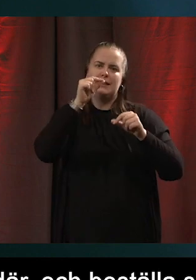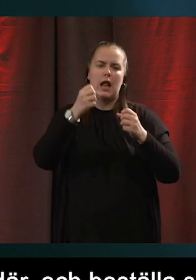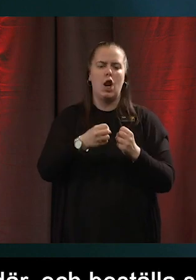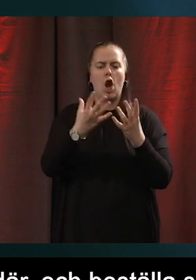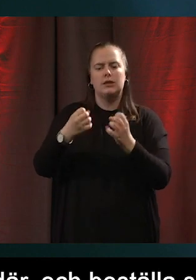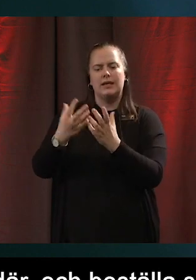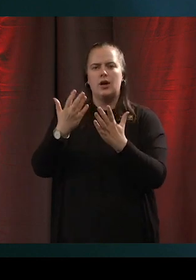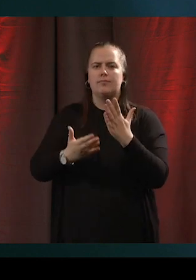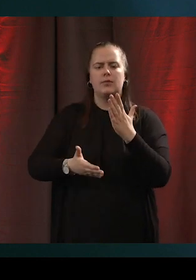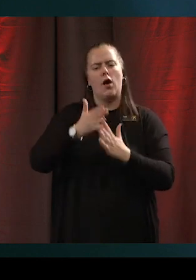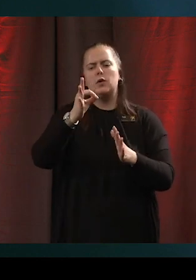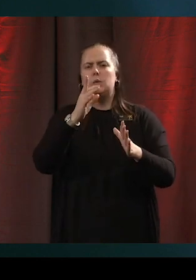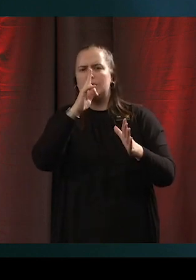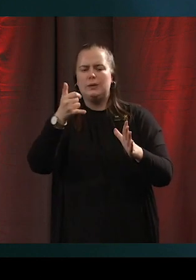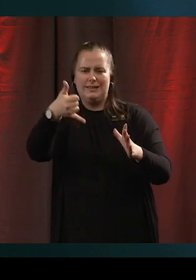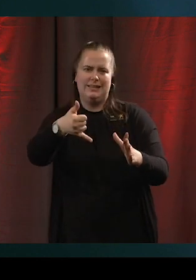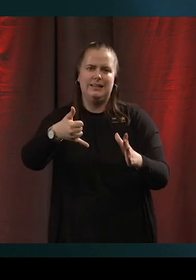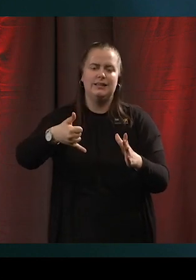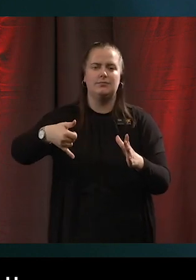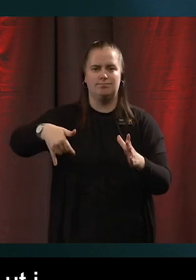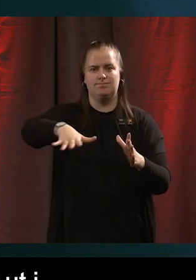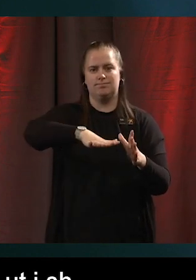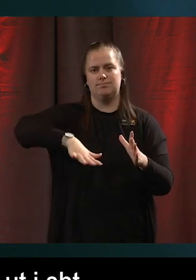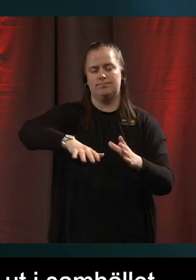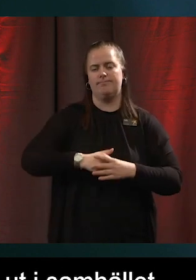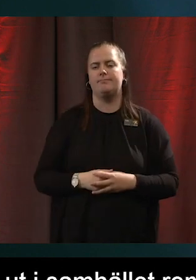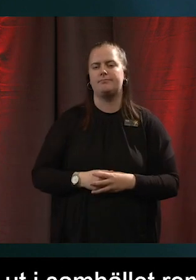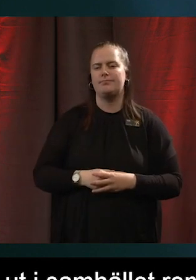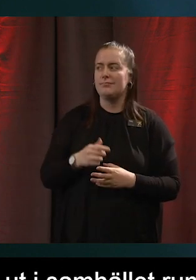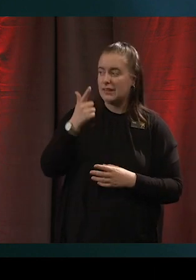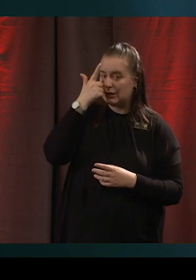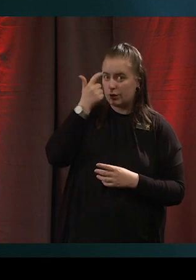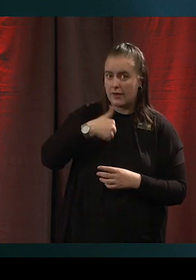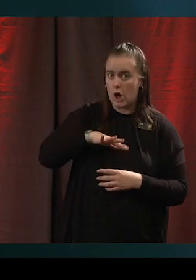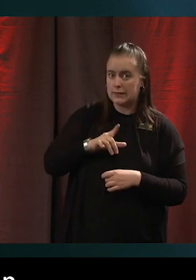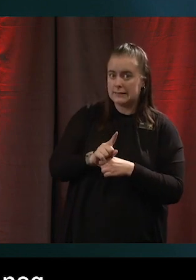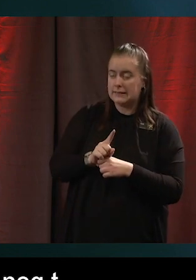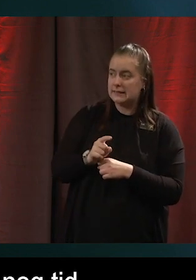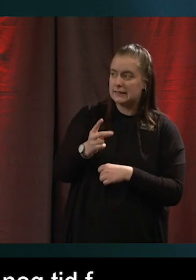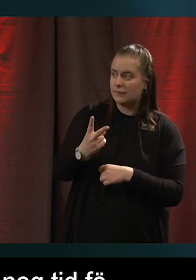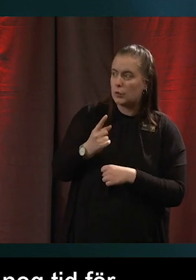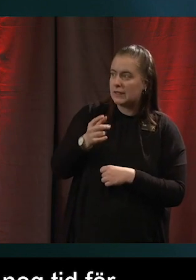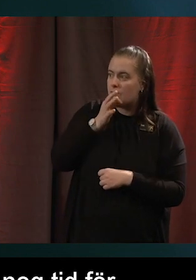i samhället runt omkring. Jag tror att det är två om tre frågor till. Två frågor till.